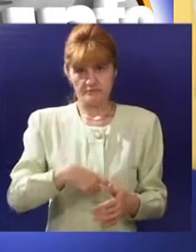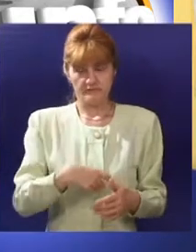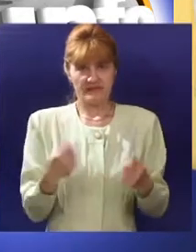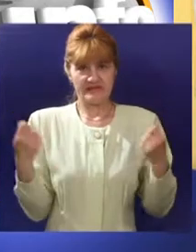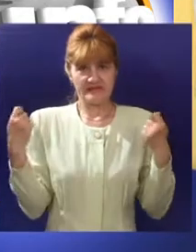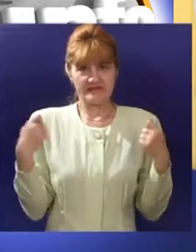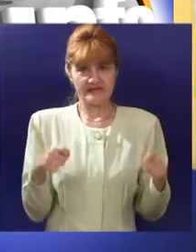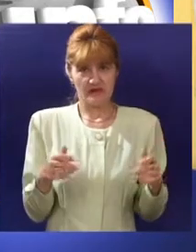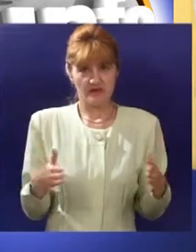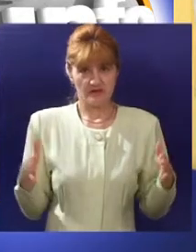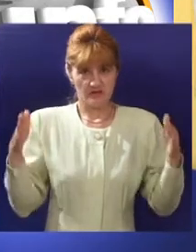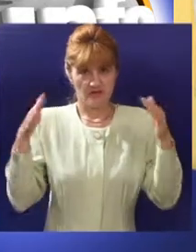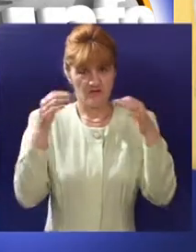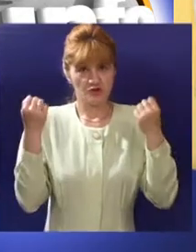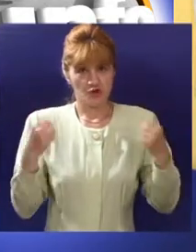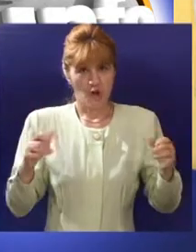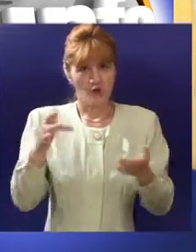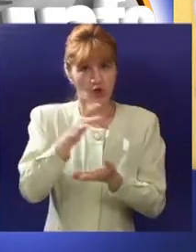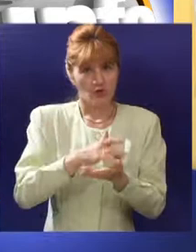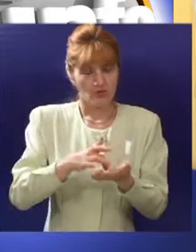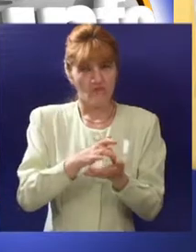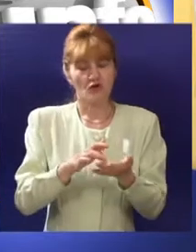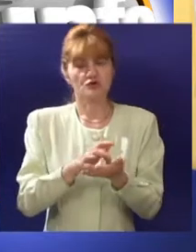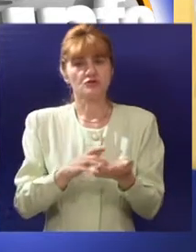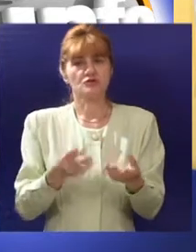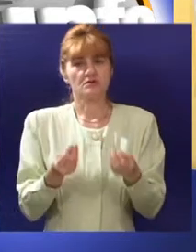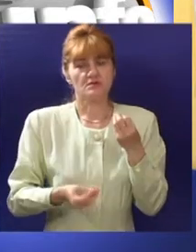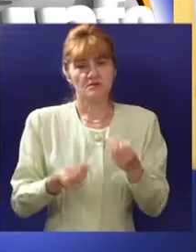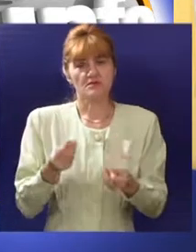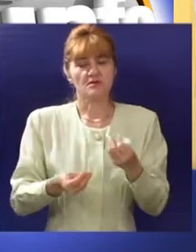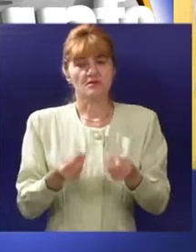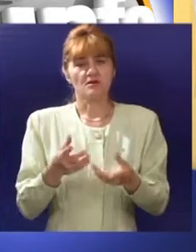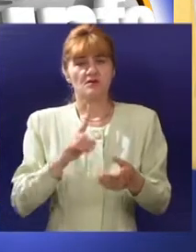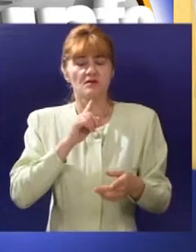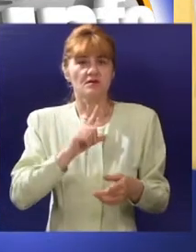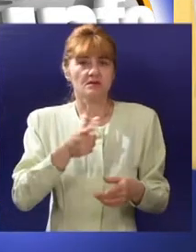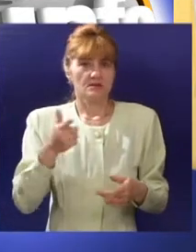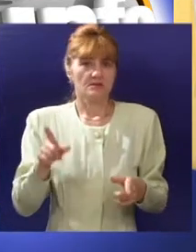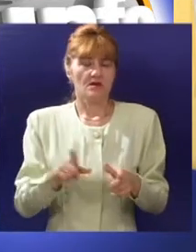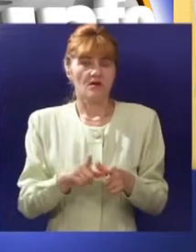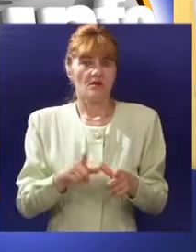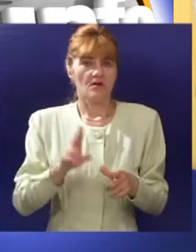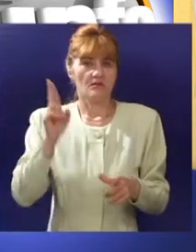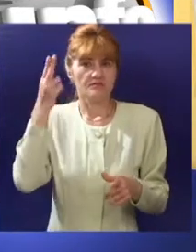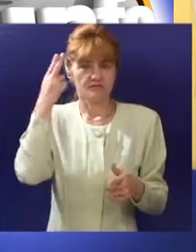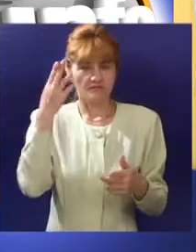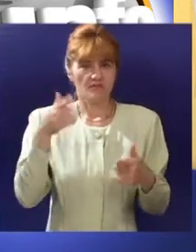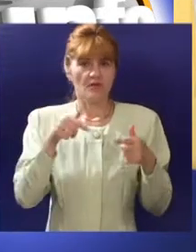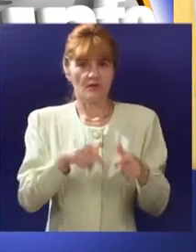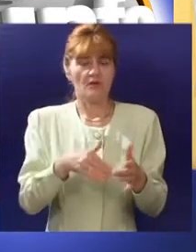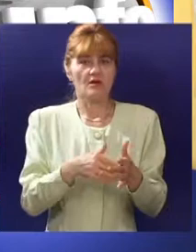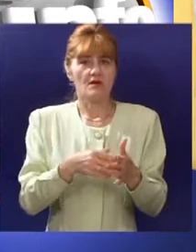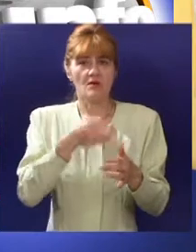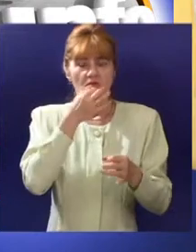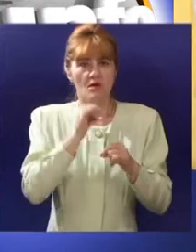zatvorene izgrađene površine odnosno slobodne dvorišta znači da budu po nekim evropskim kriterijuma